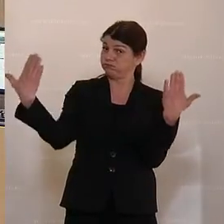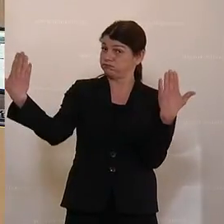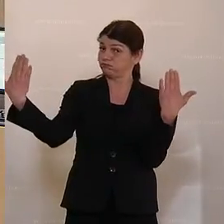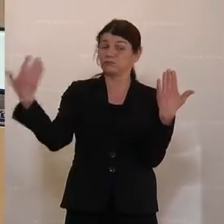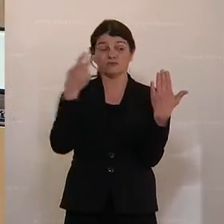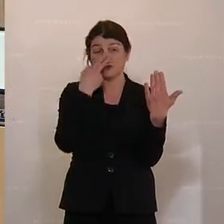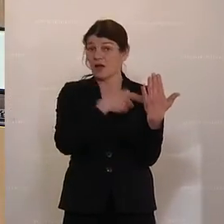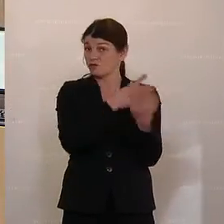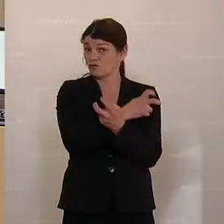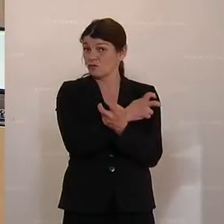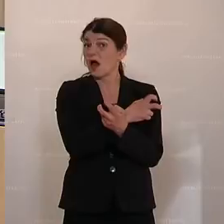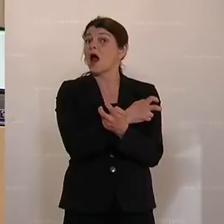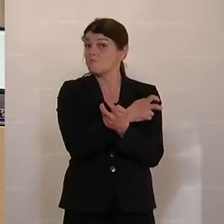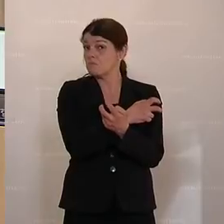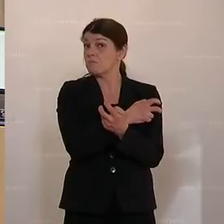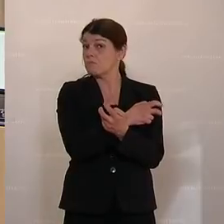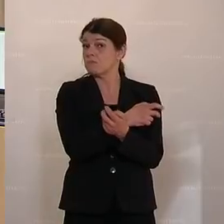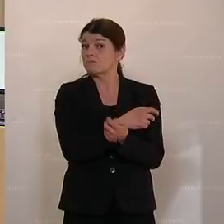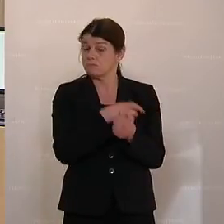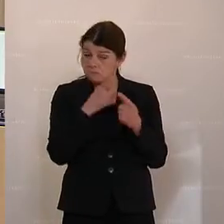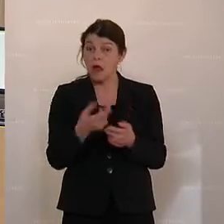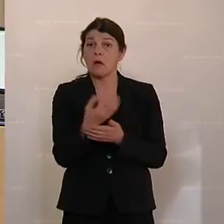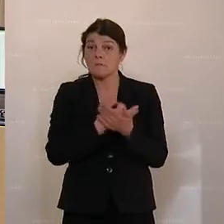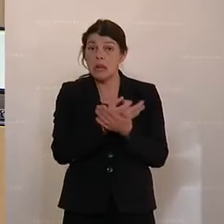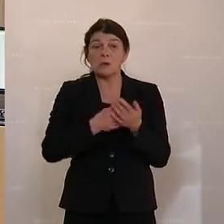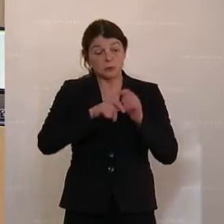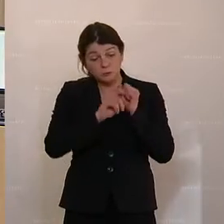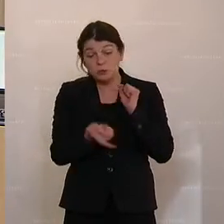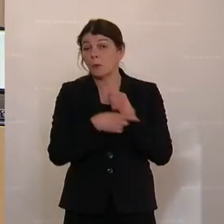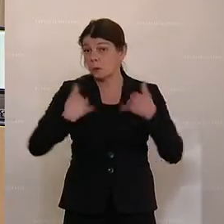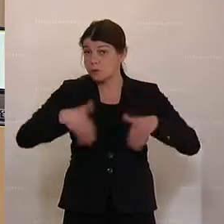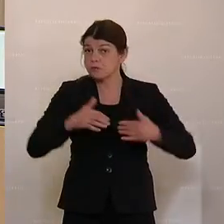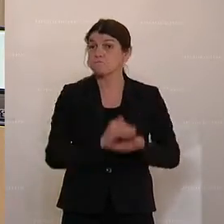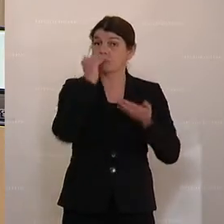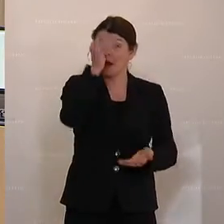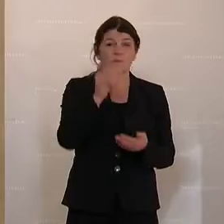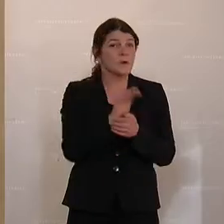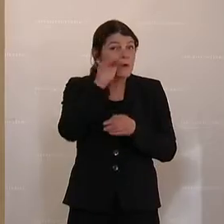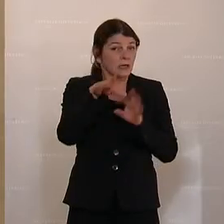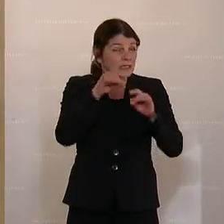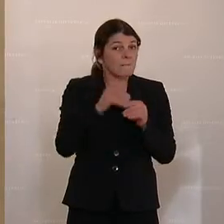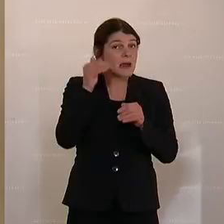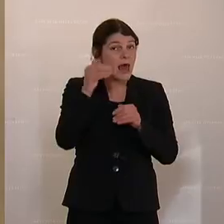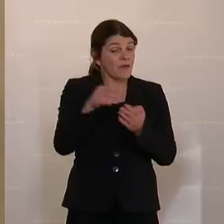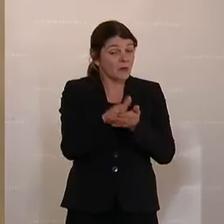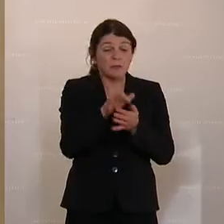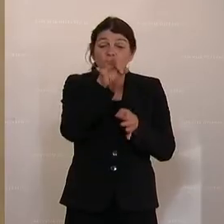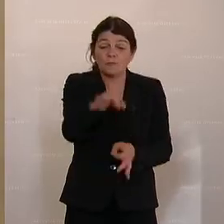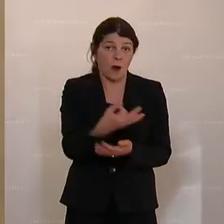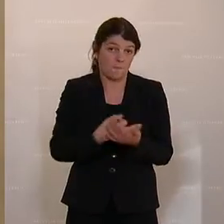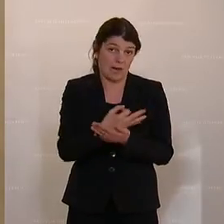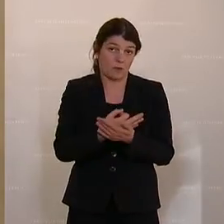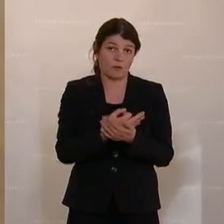Österreich ein durchaus beachtliches Bildungsbudget. Wir geben über 10 Milliarden für Bildung aus, gleichzeitig aber